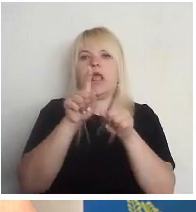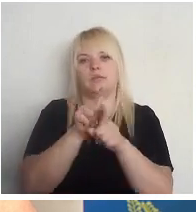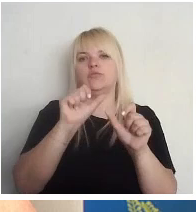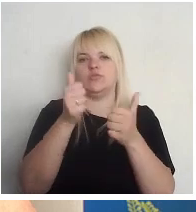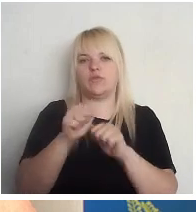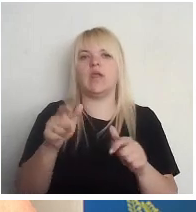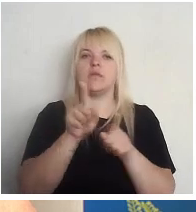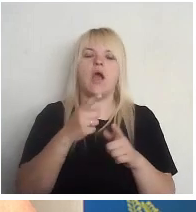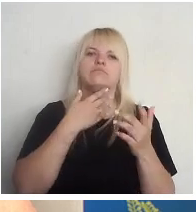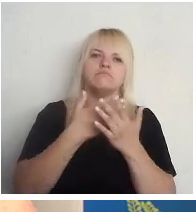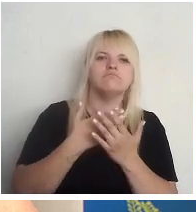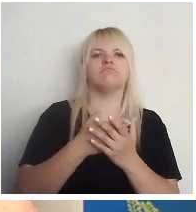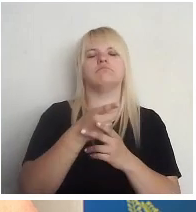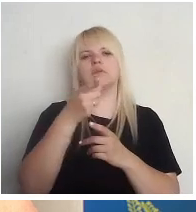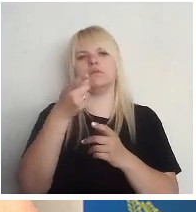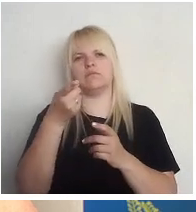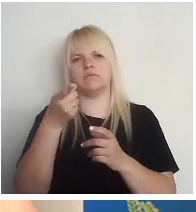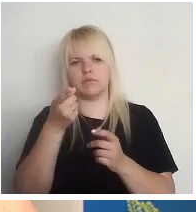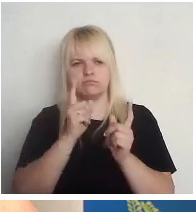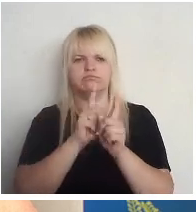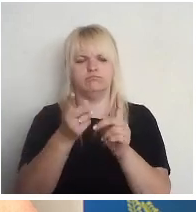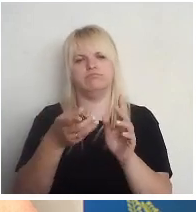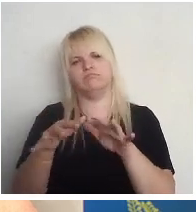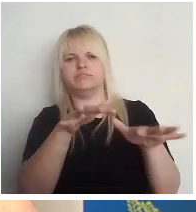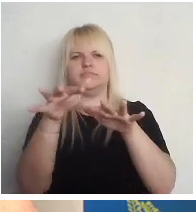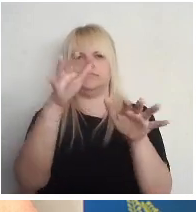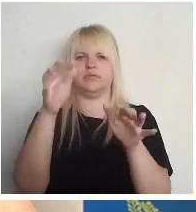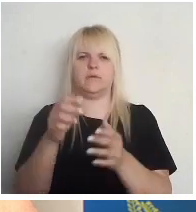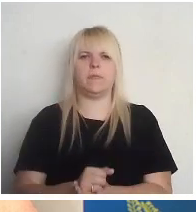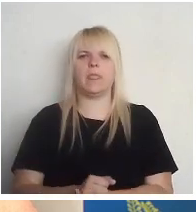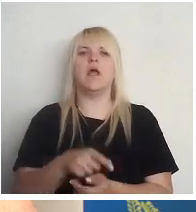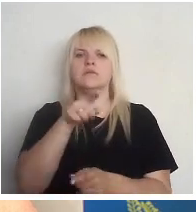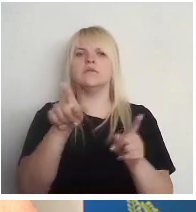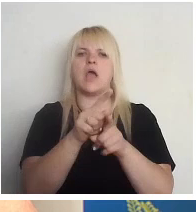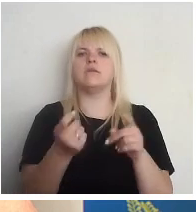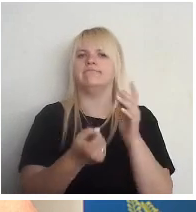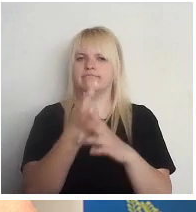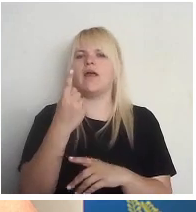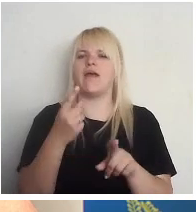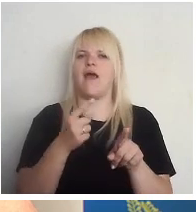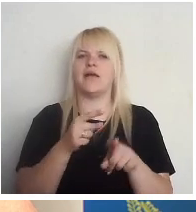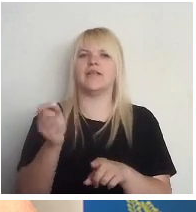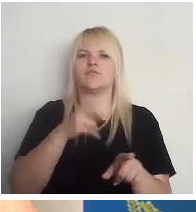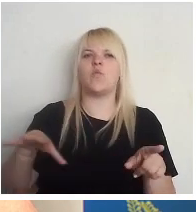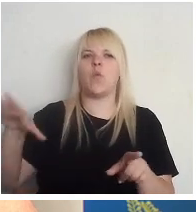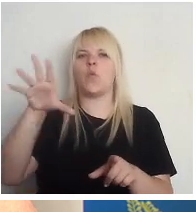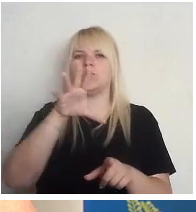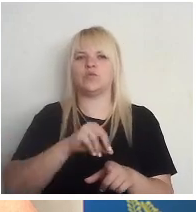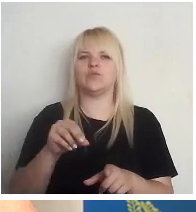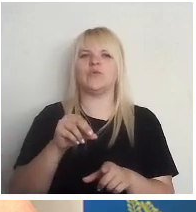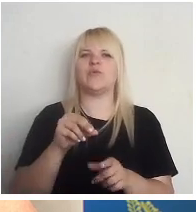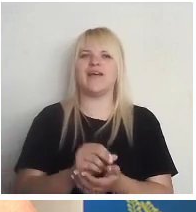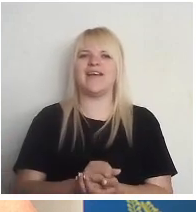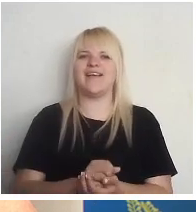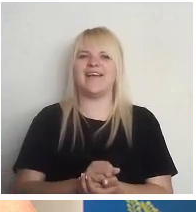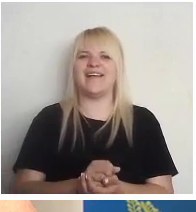aktīvi līdzdarbojoties, kas arī parādās mūsu